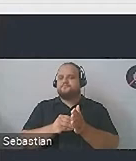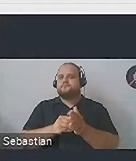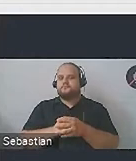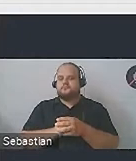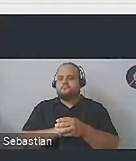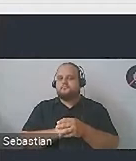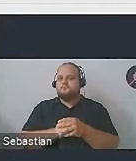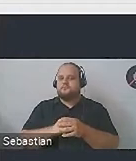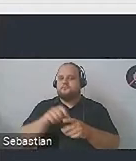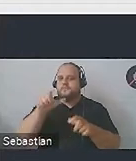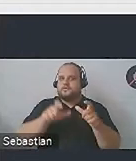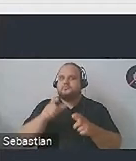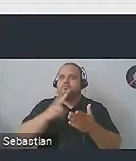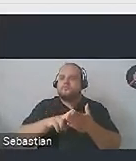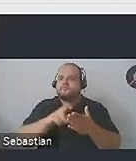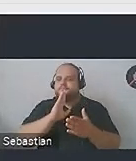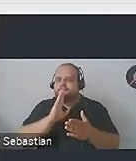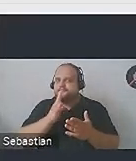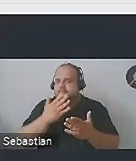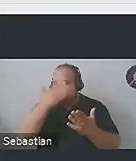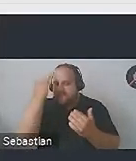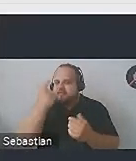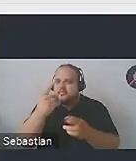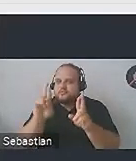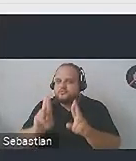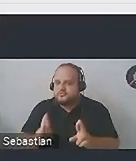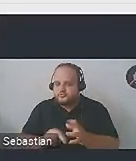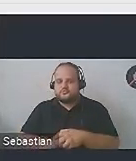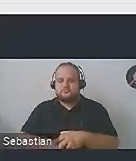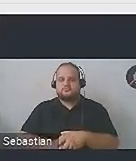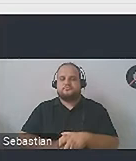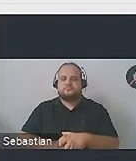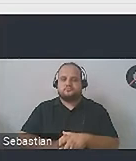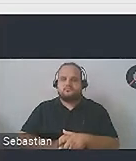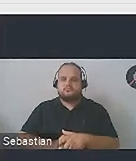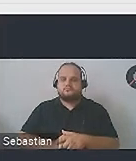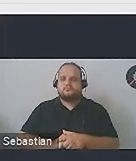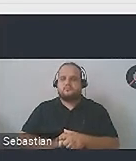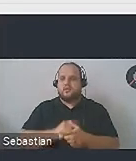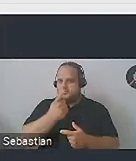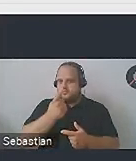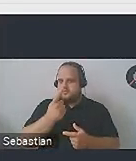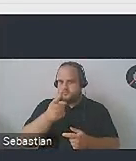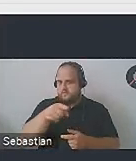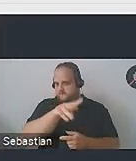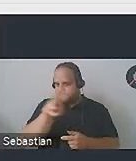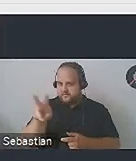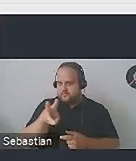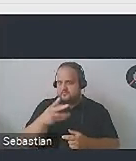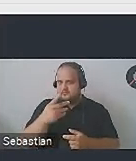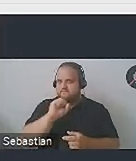daną technologią są niedoświadczone. Państwo byliście przed chwilą osobami niedoświadczonymi z użyciem